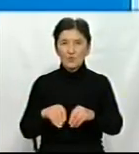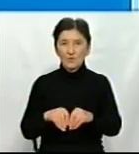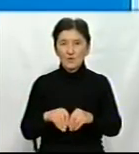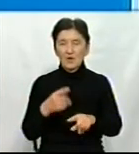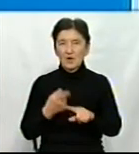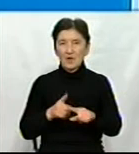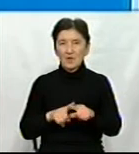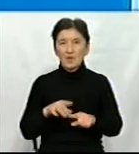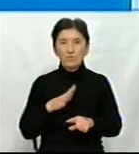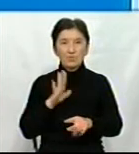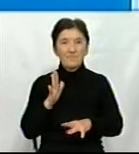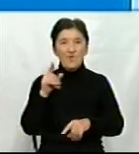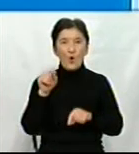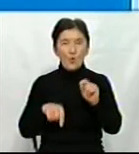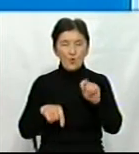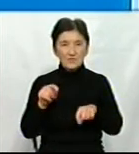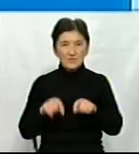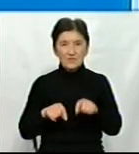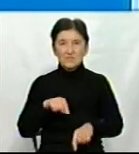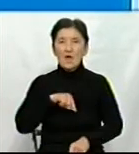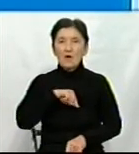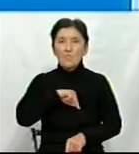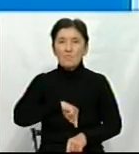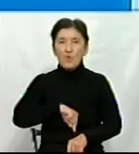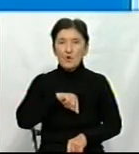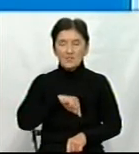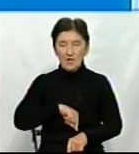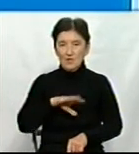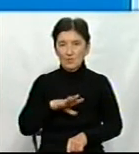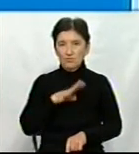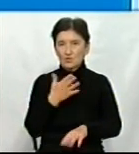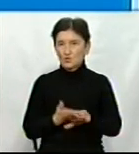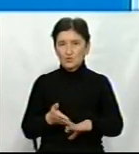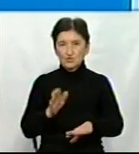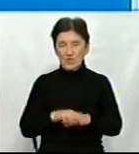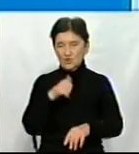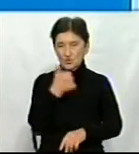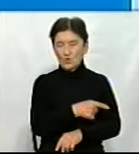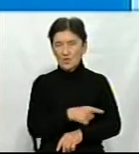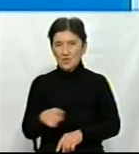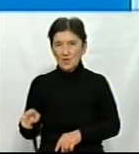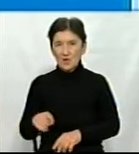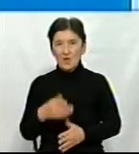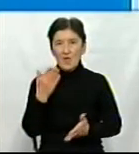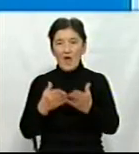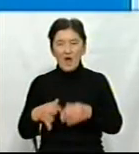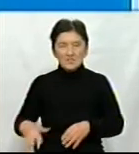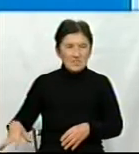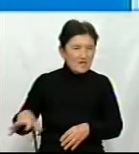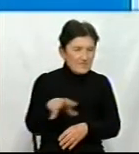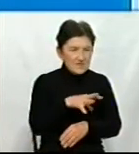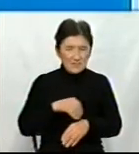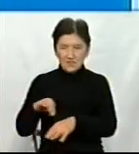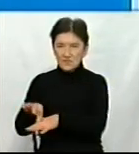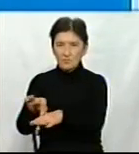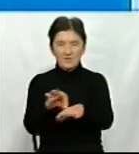було вже з восени. І от морально було дуже тяжко весь рік. А якщо вся компанія захворіє, а врожай на